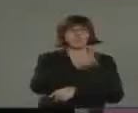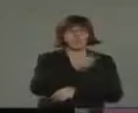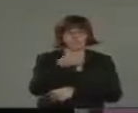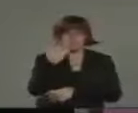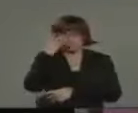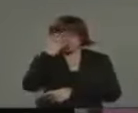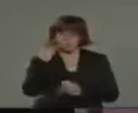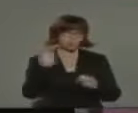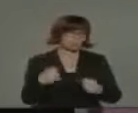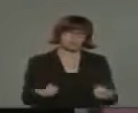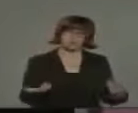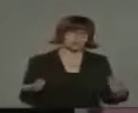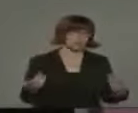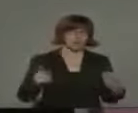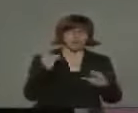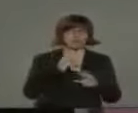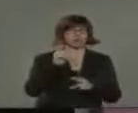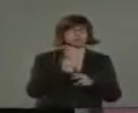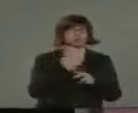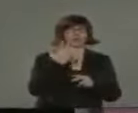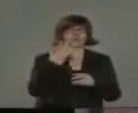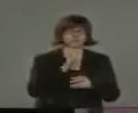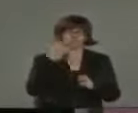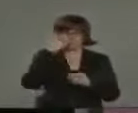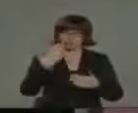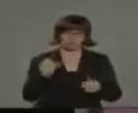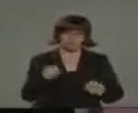noch 1945.